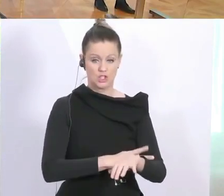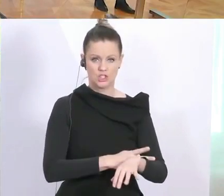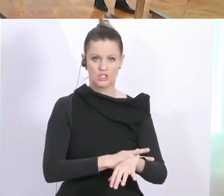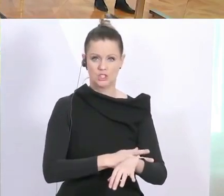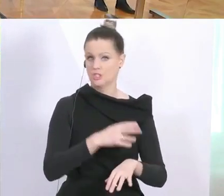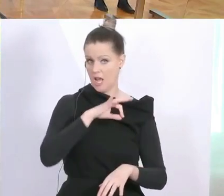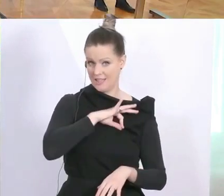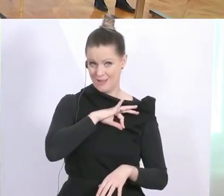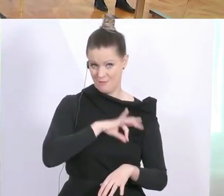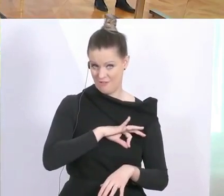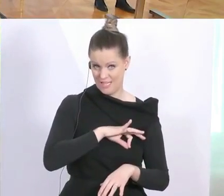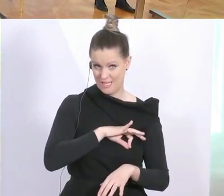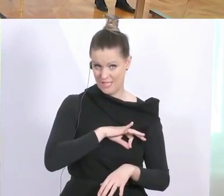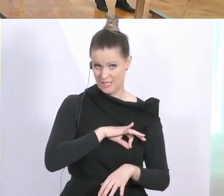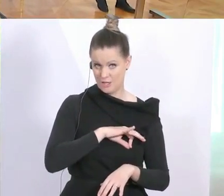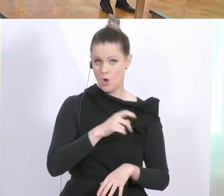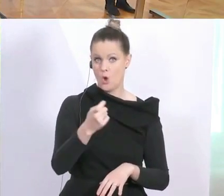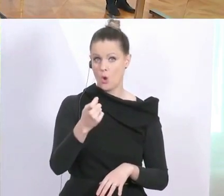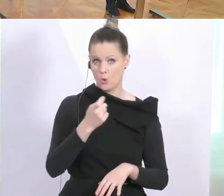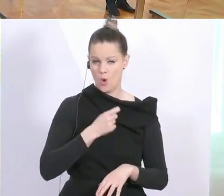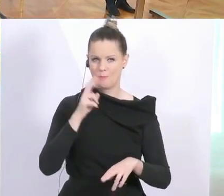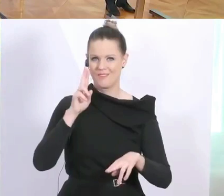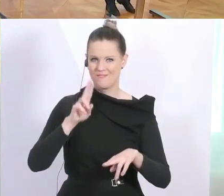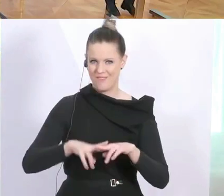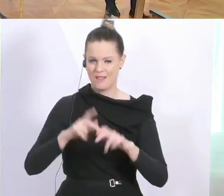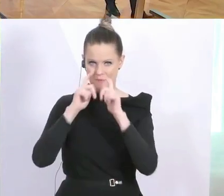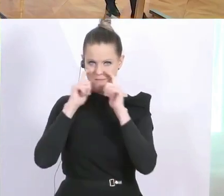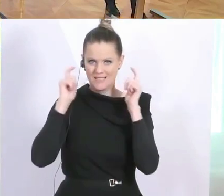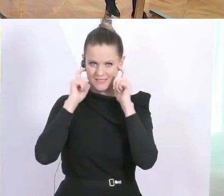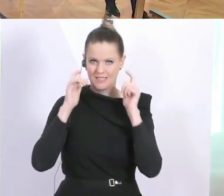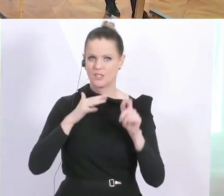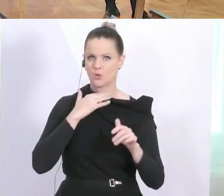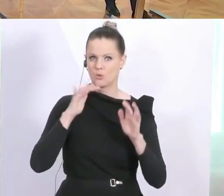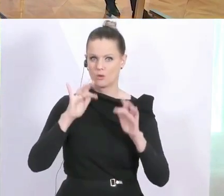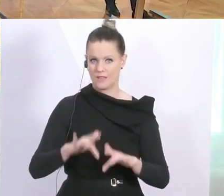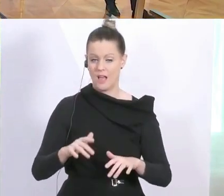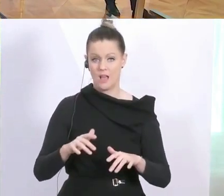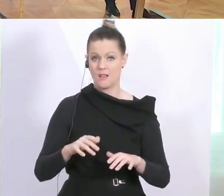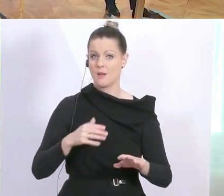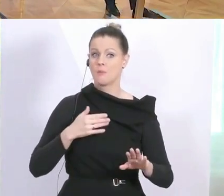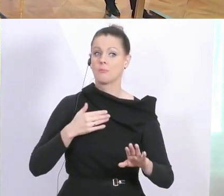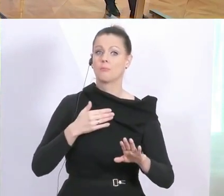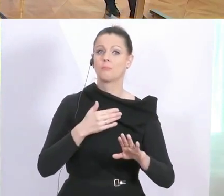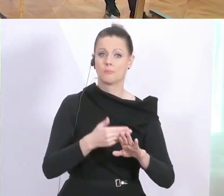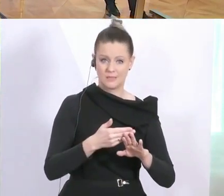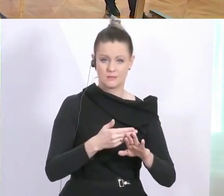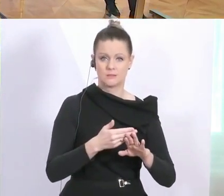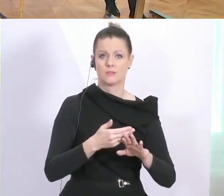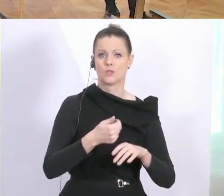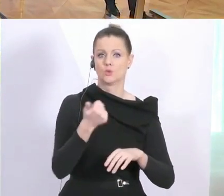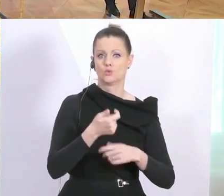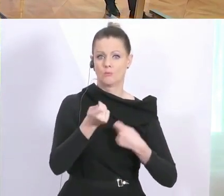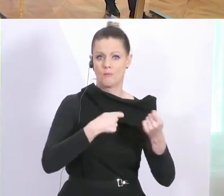Das heißt, eine staatliche Pflicht kann es dann geben, wenn genug Masken da sind und bis dahin ist es nur so, dass die Supermärkte das im Rahmen ihres Haushaltsrechts fordern werden?